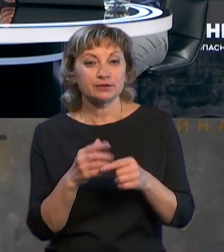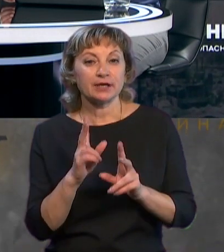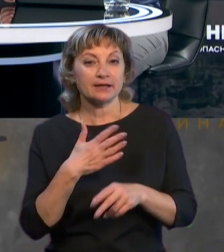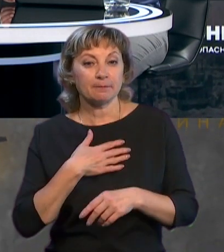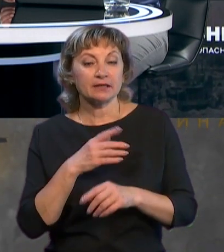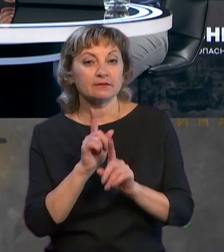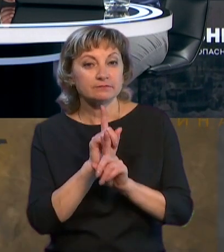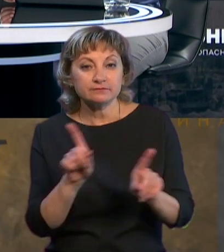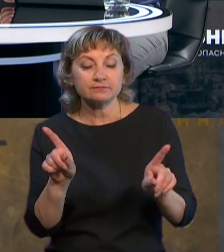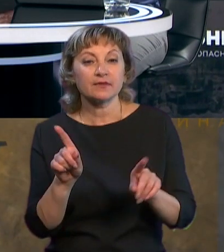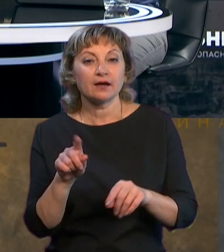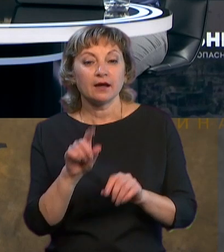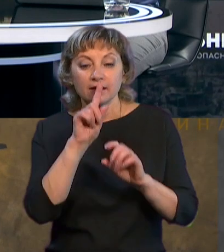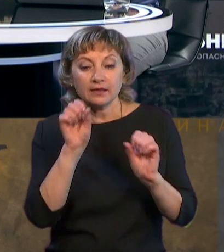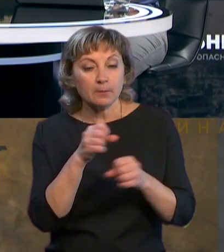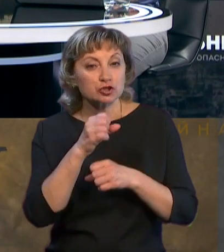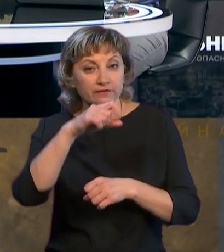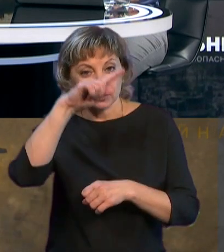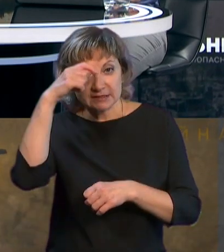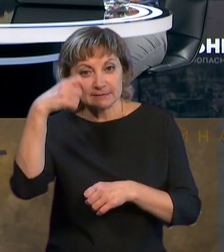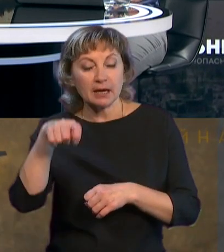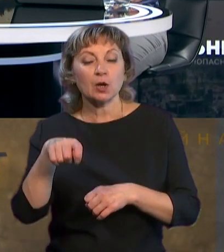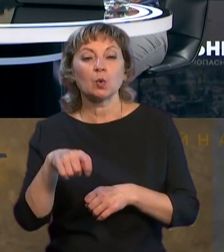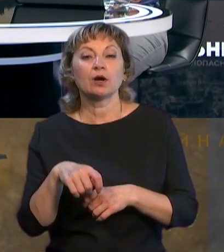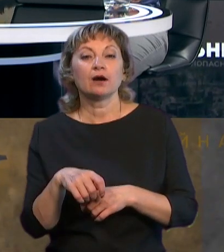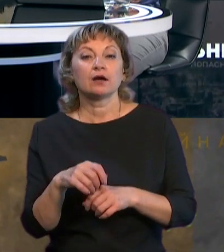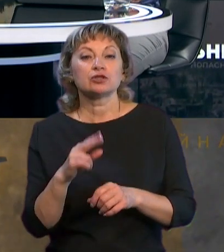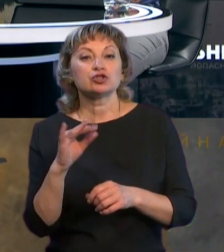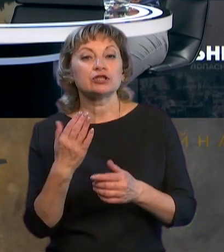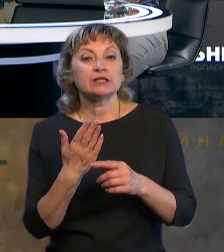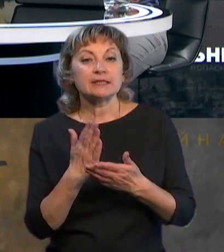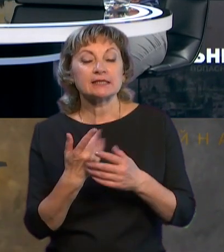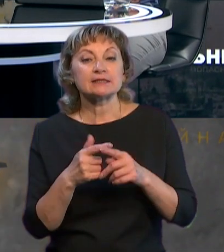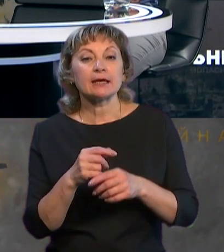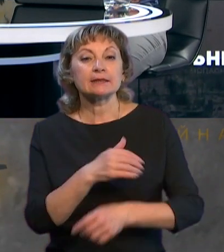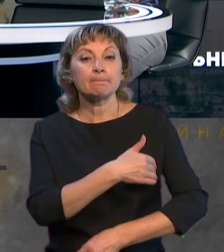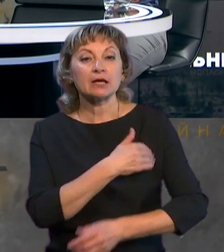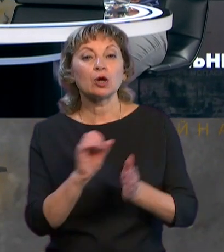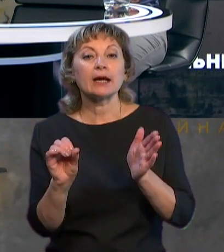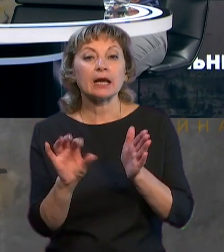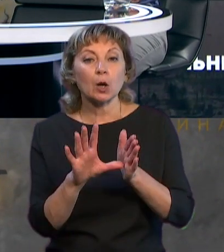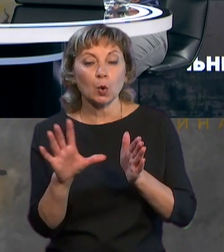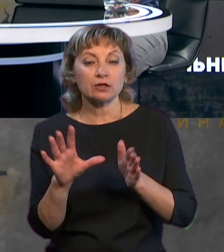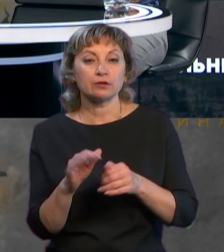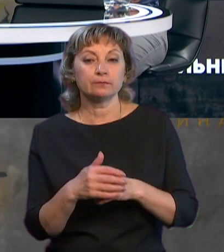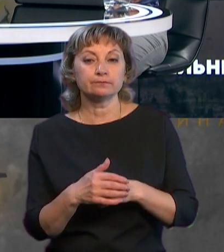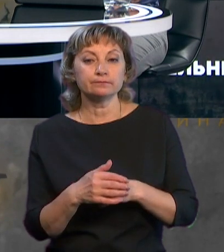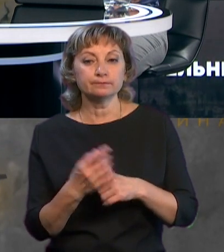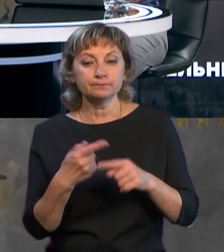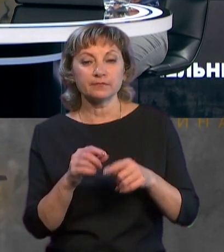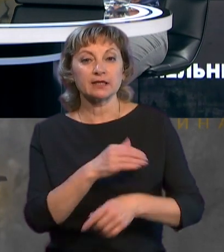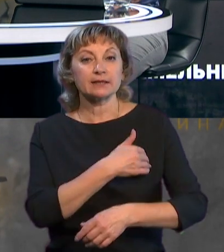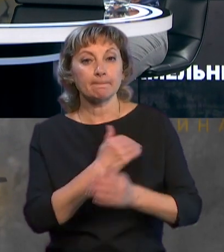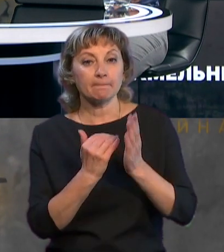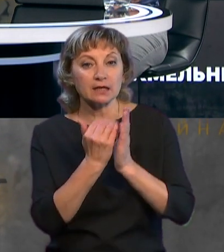екстремально просто неможливу спеку, чи є це температурним рекордом, ця температура,